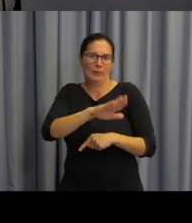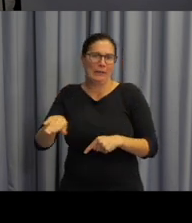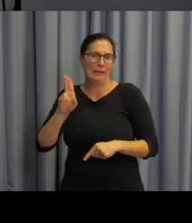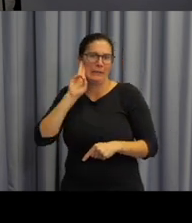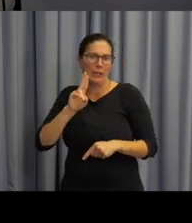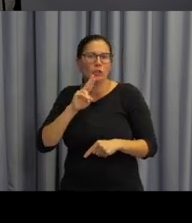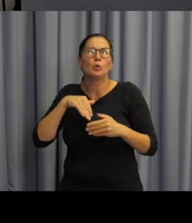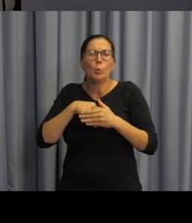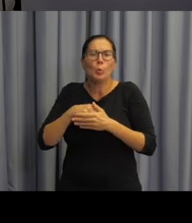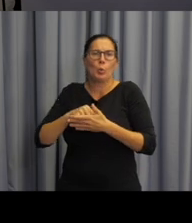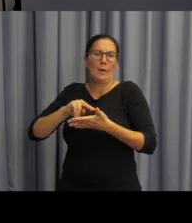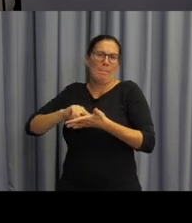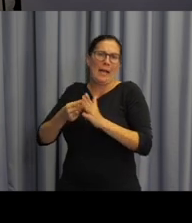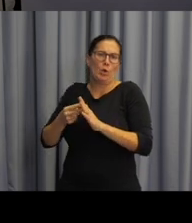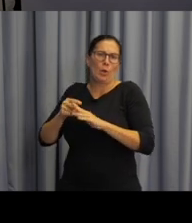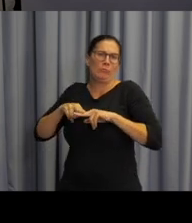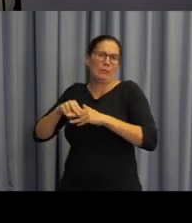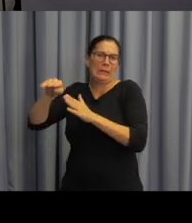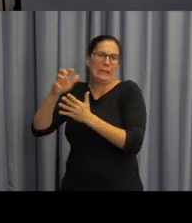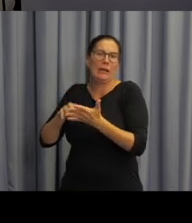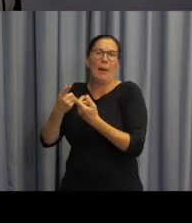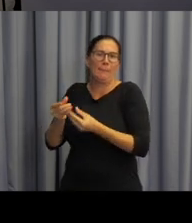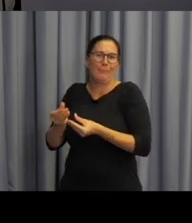a respektive metodické podpory pro jich učitele.